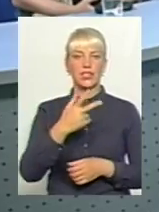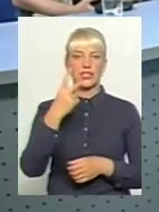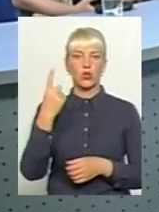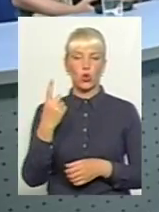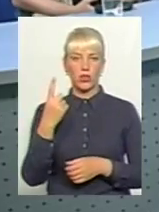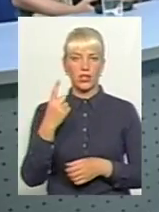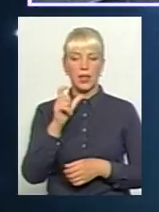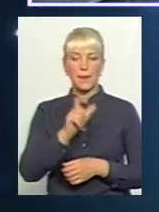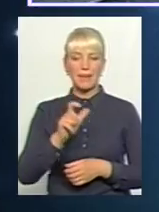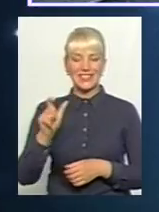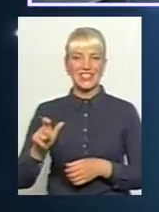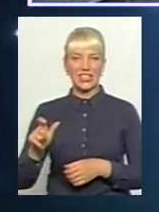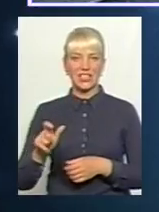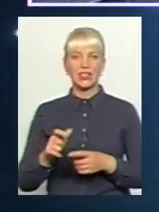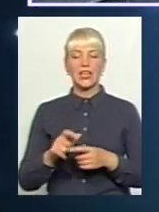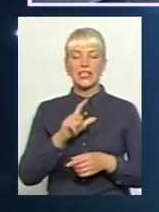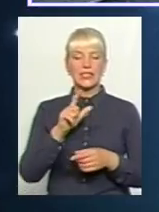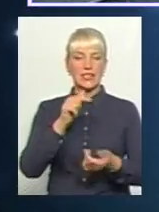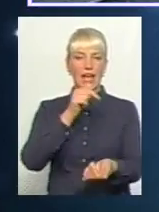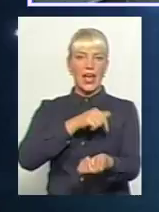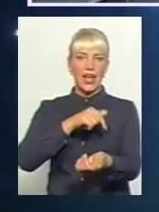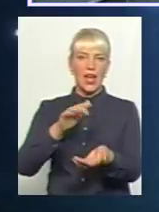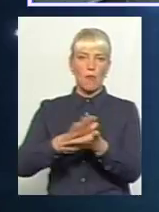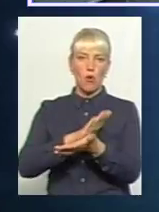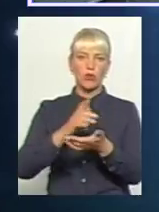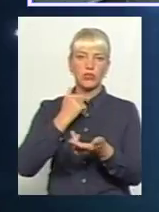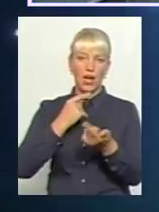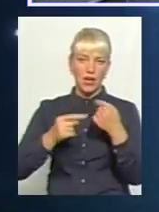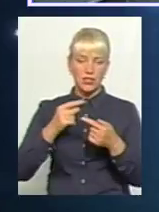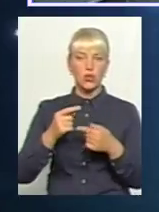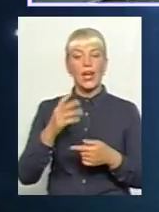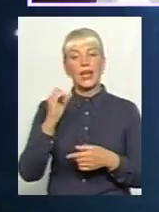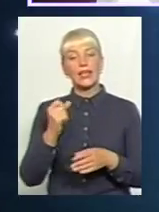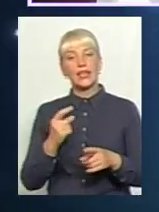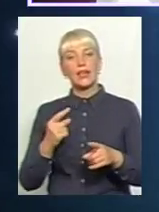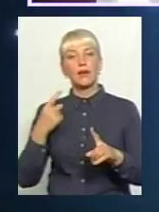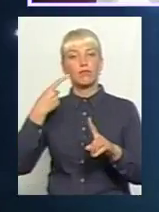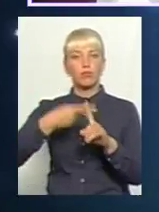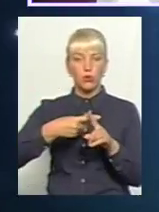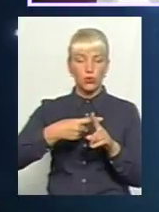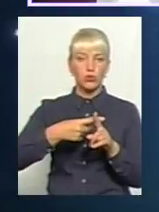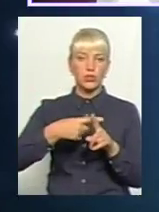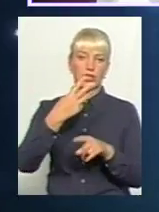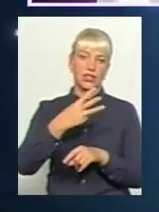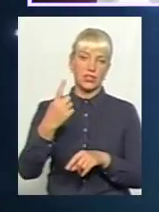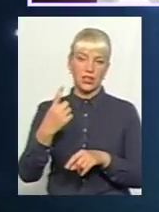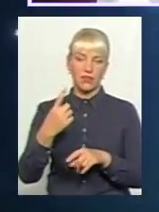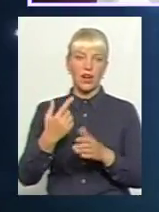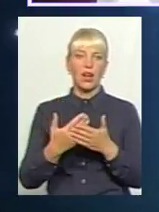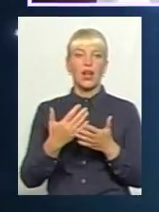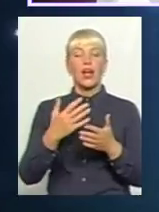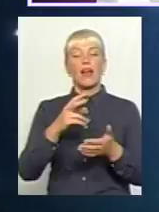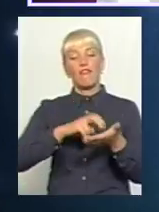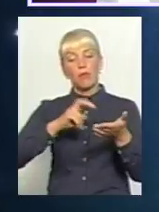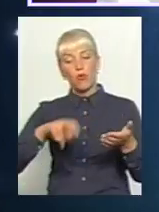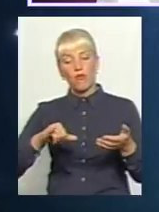І прибули, 32 пацієнти прибули. Тобто кількість пацієнтів, які входять впродовж року на діаліз і вибувають з гемодіалізу з різних причин,